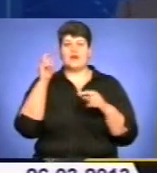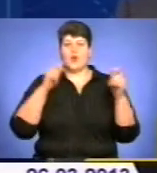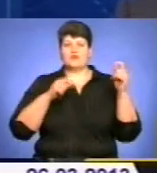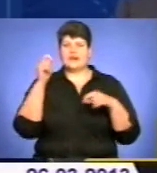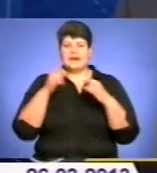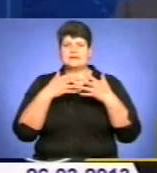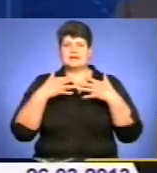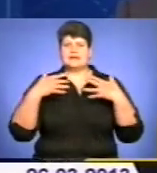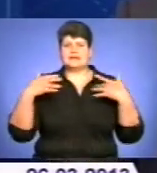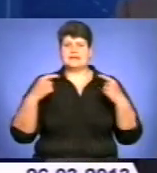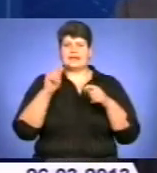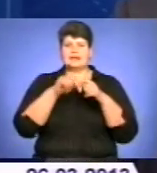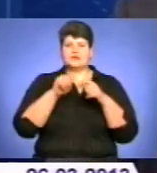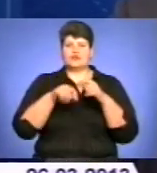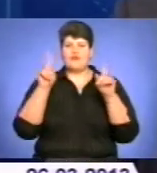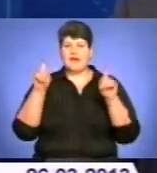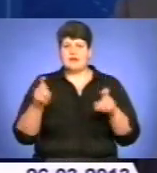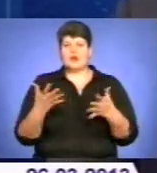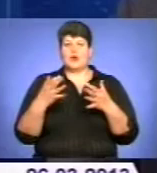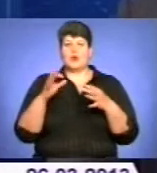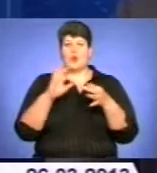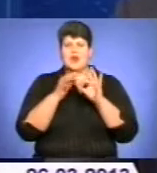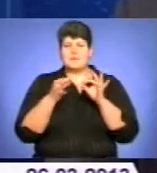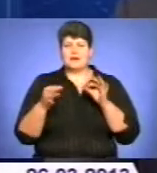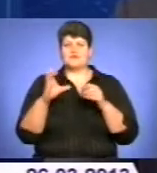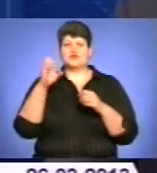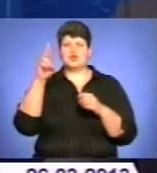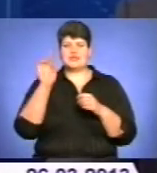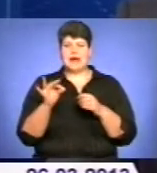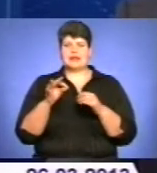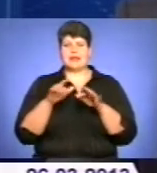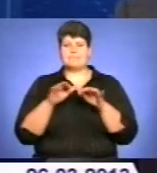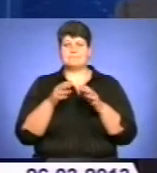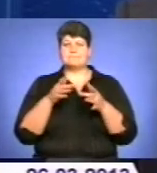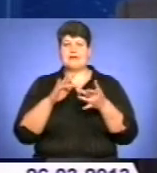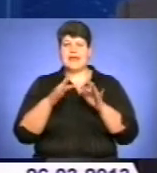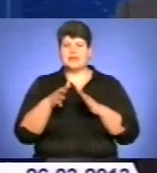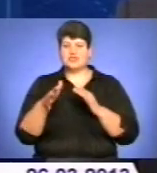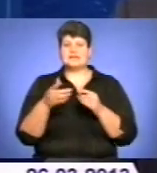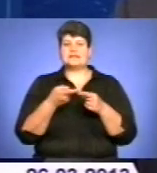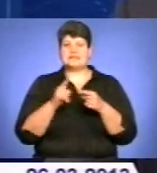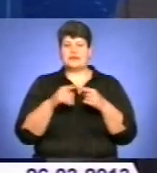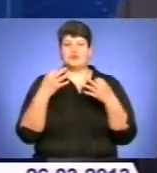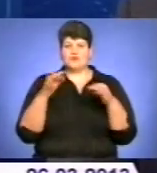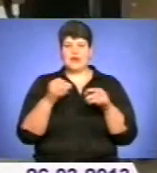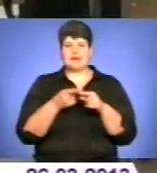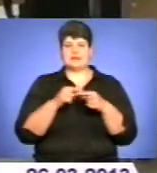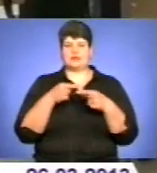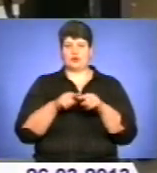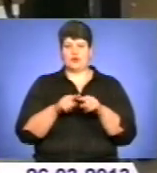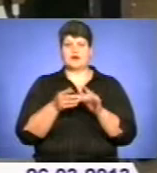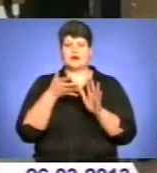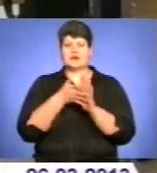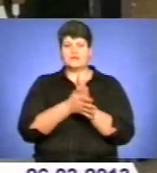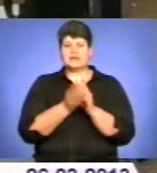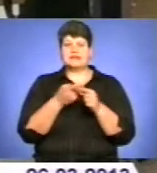різного роду тестувань, олімпіад, соціальних мереж. Тобто все це дозволяє, звичайно, ця технологія реалізування. Перший етап